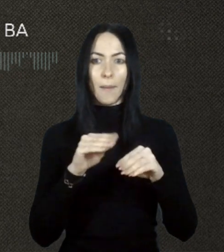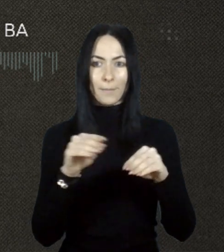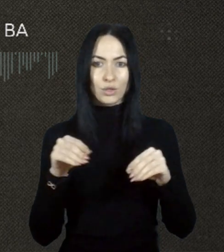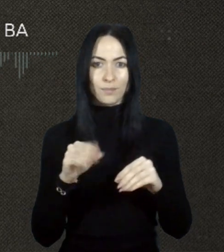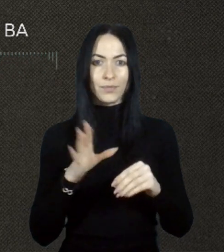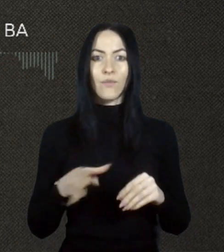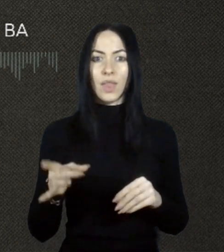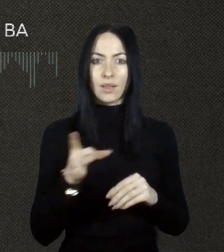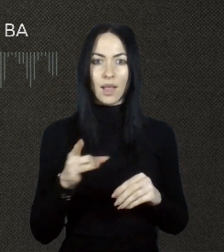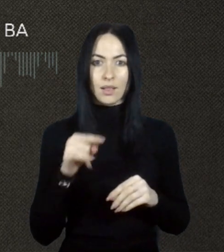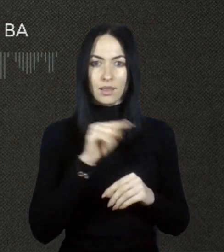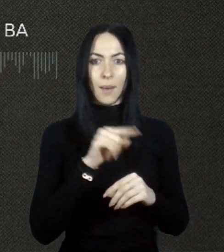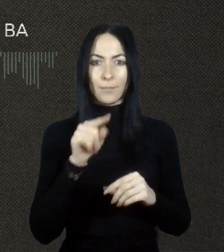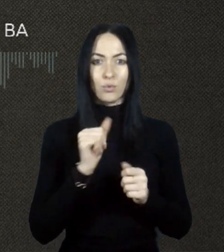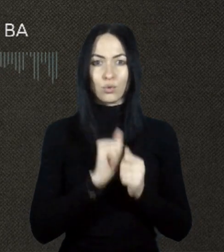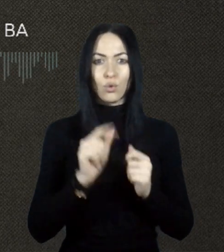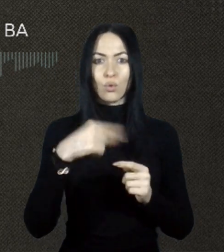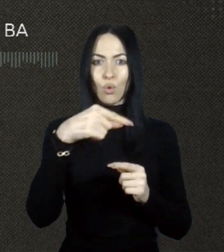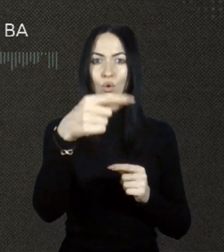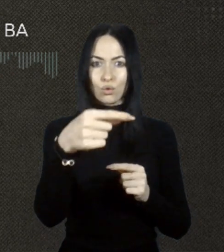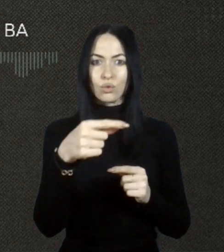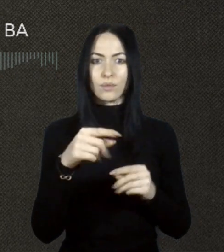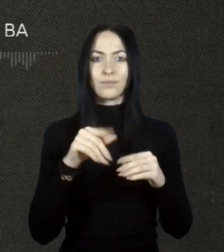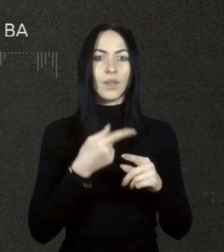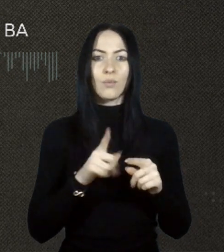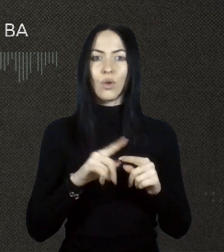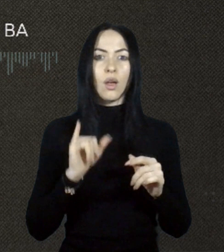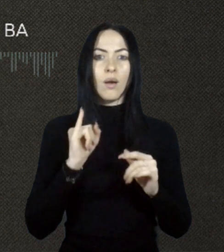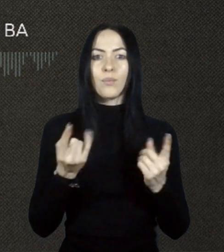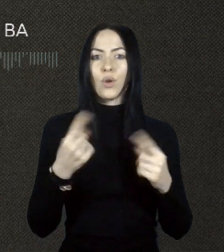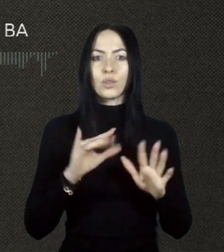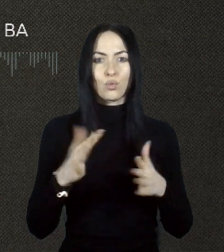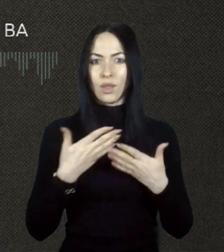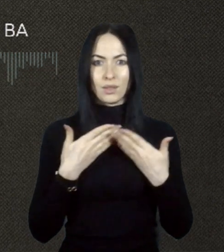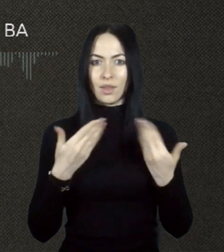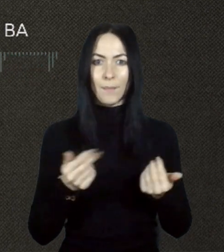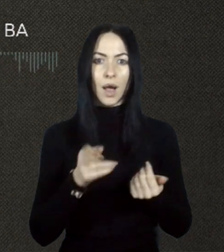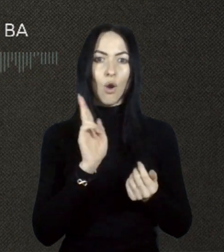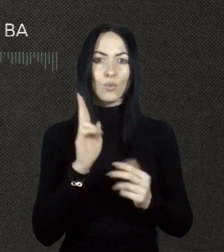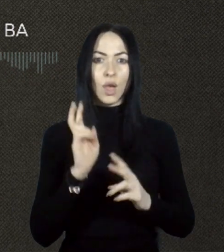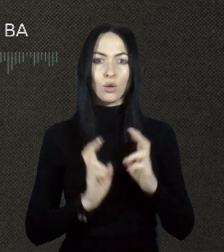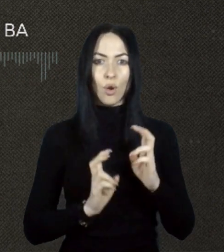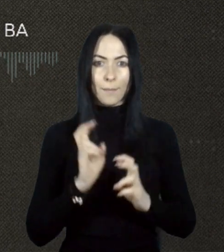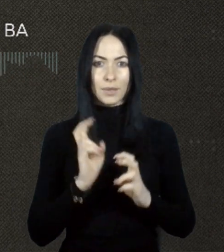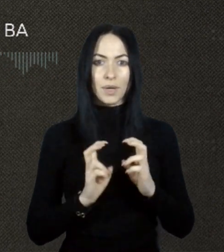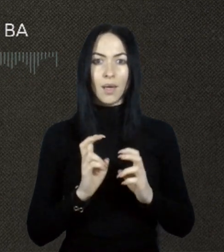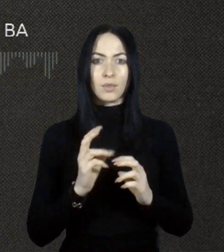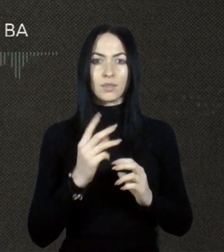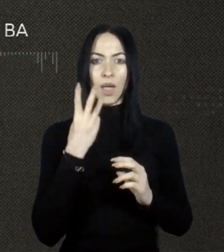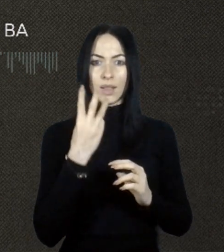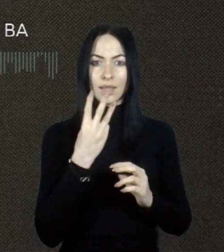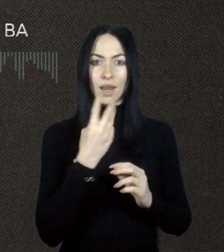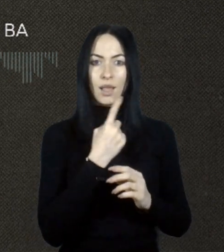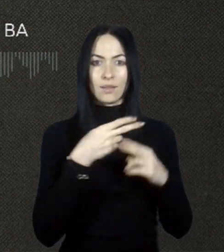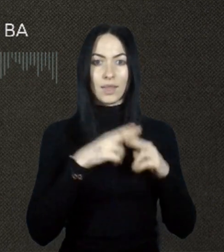пункт за населеним пунктом. Так що критичної ситуації нема. У комунального підтриму три одиниці техніки. Громада